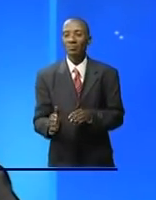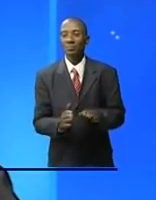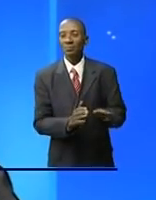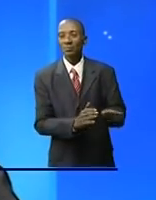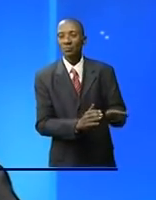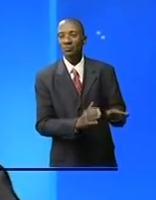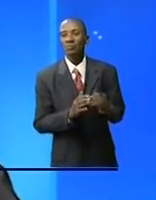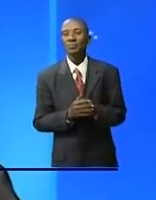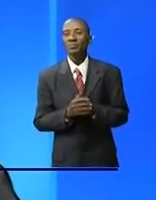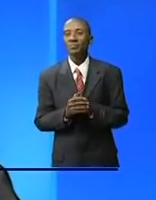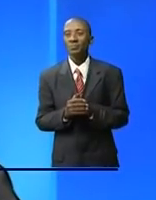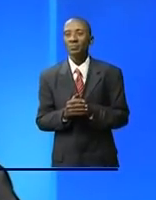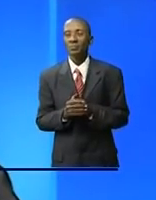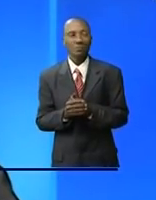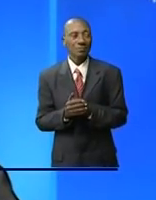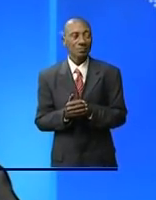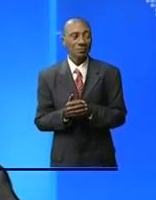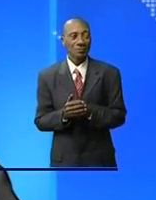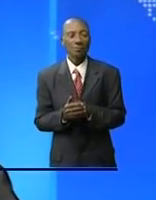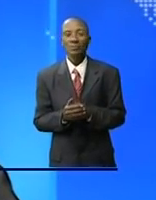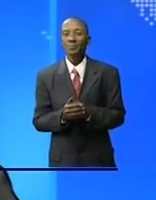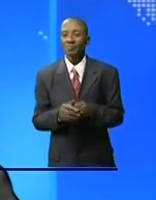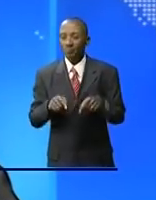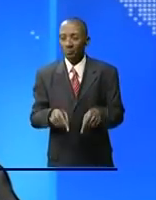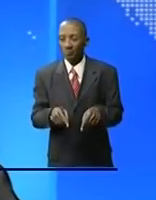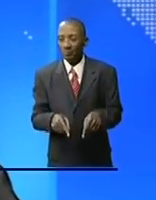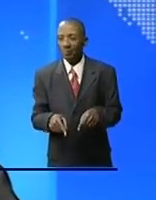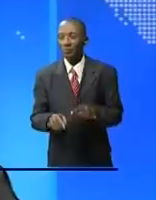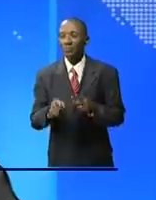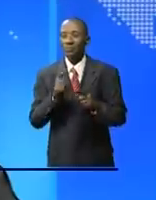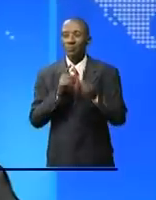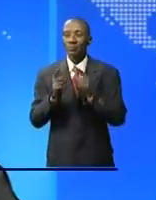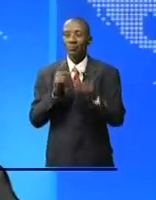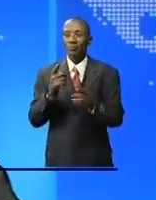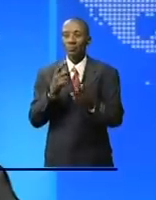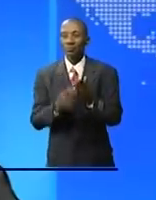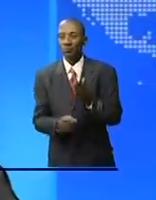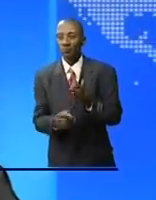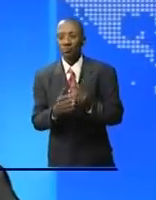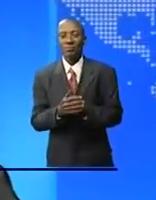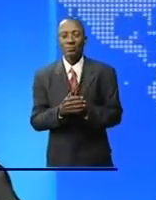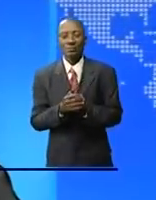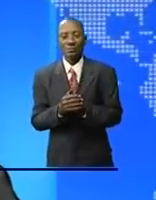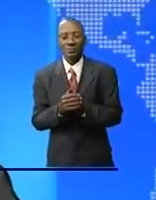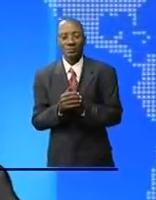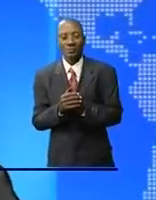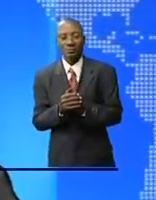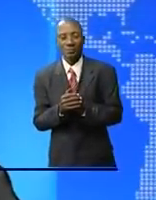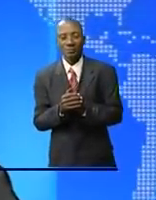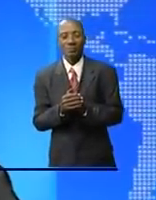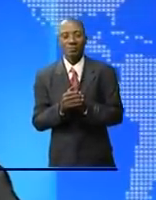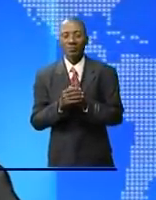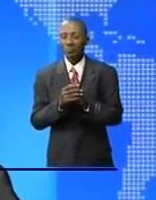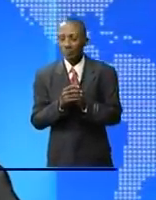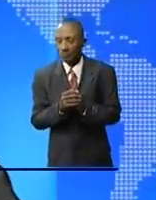urbano-ruraux de Lukunga dans la commune de Ngaléma vont bientôt bénéficier de l'eau potable. François Robota, ministre d'État en charge du